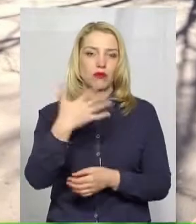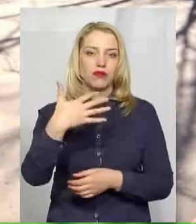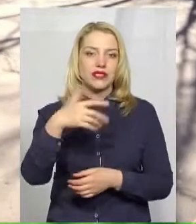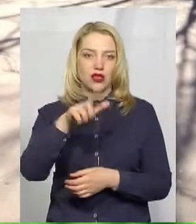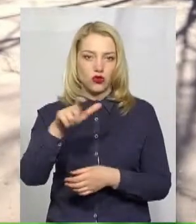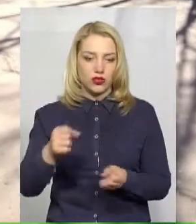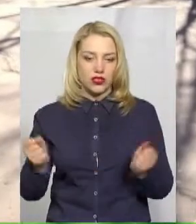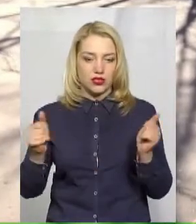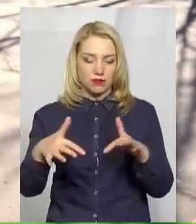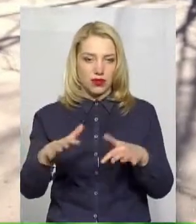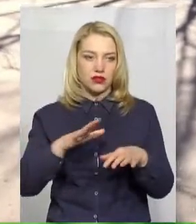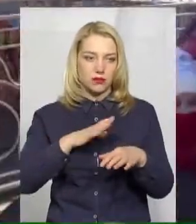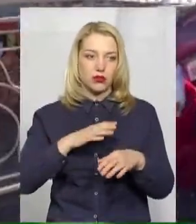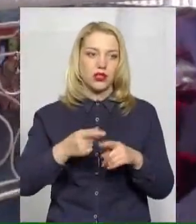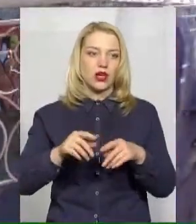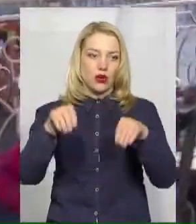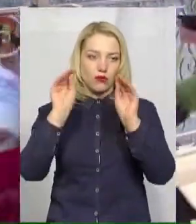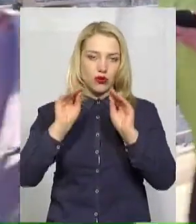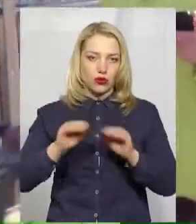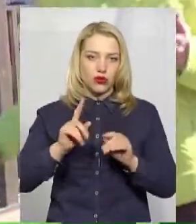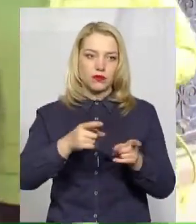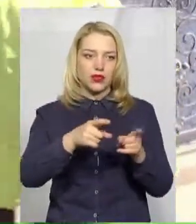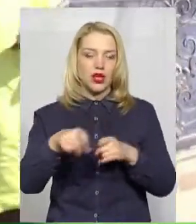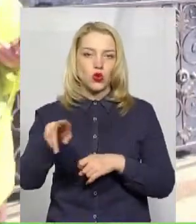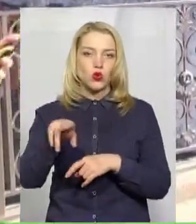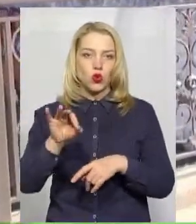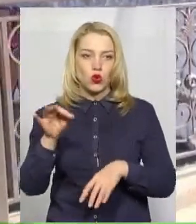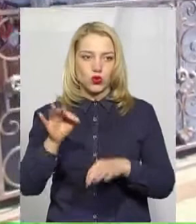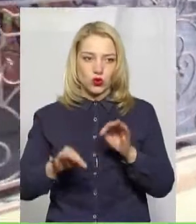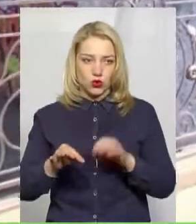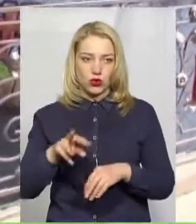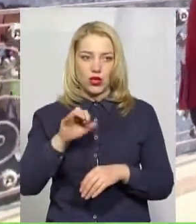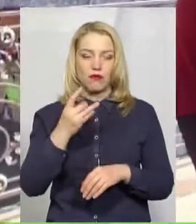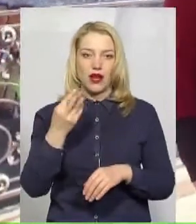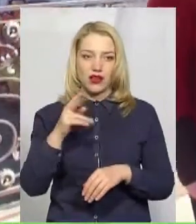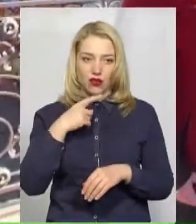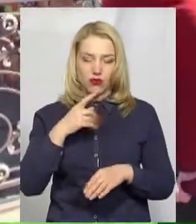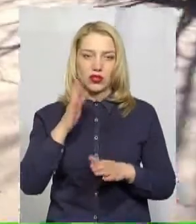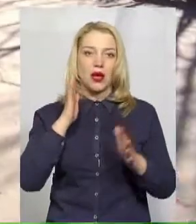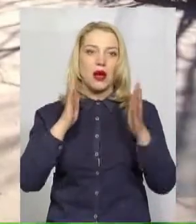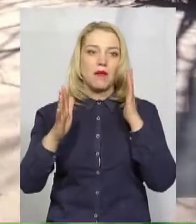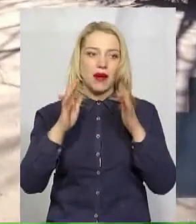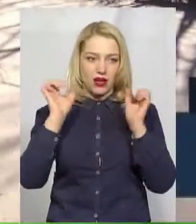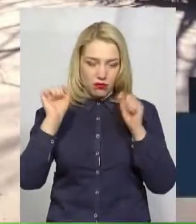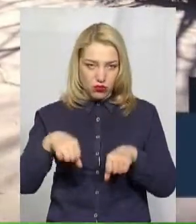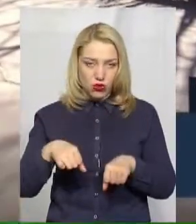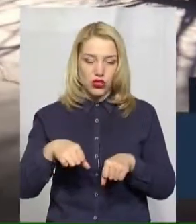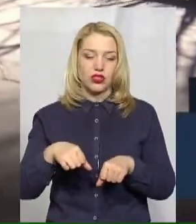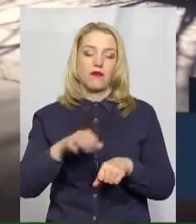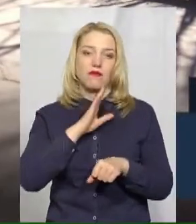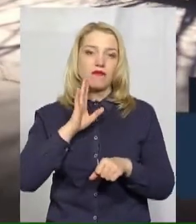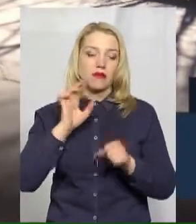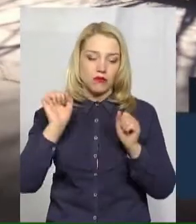до відповідальності. Складений протокол направлено до суду. Марія Брилко додає, прогулятися з дитиною в візочку можна парком, але недовго. Мама може вийти